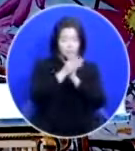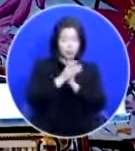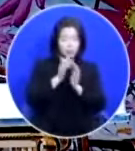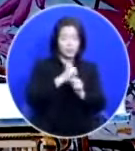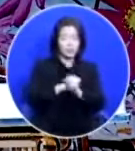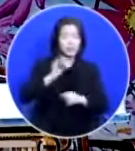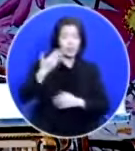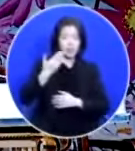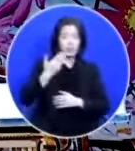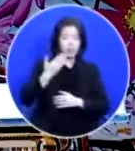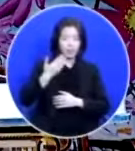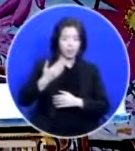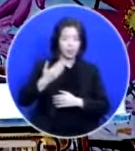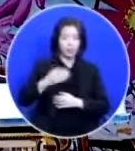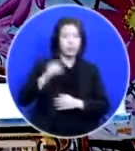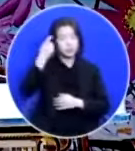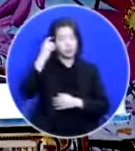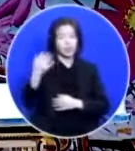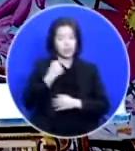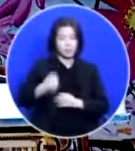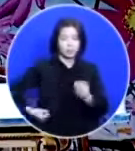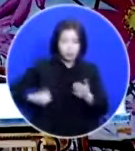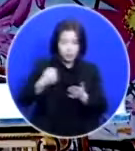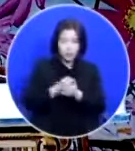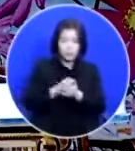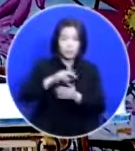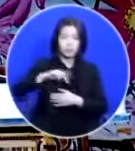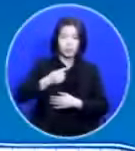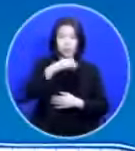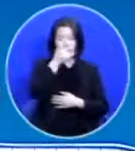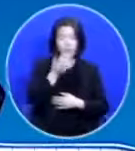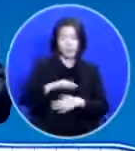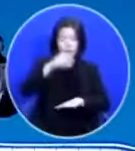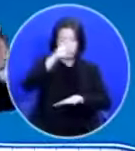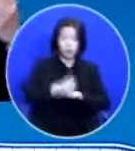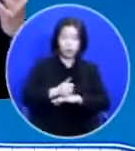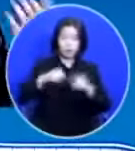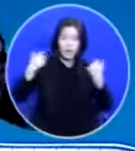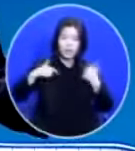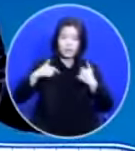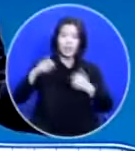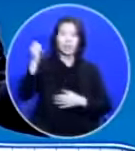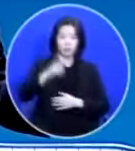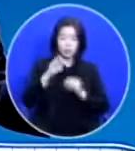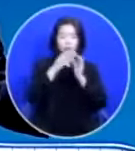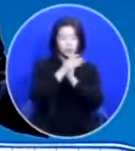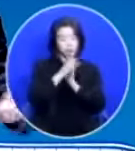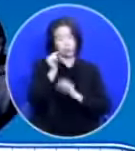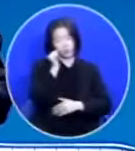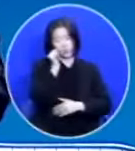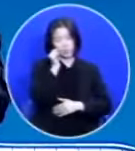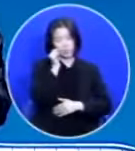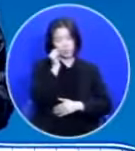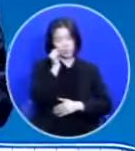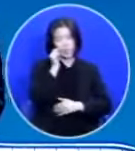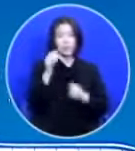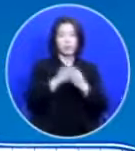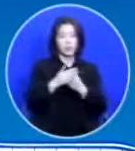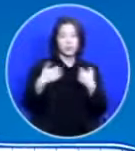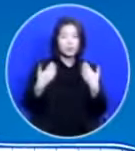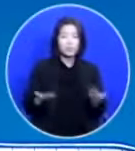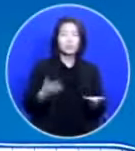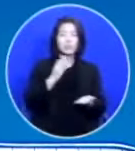생각하고 기도를 하겠다고 결심도 하고 했는데도 결과는 항상 기도를 또 못해요 그러니 쉬지 말고